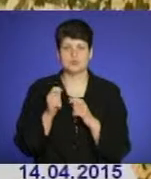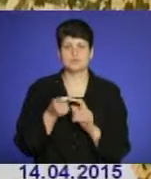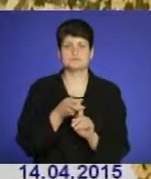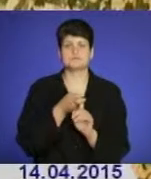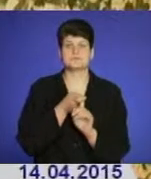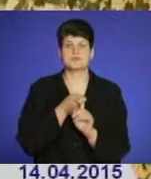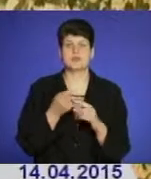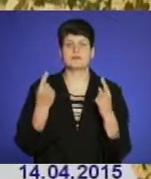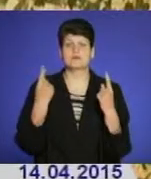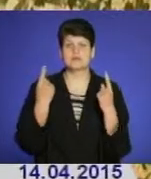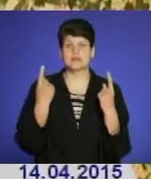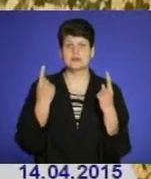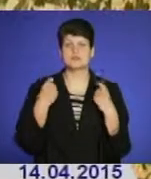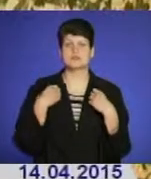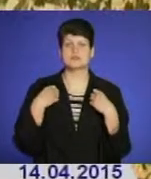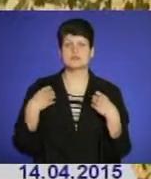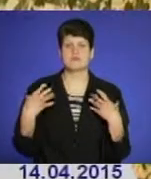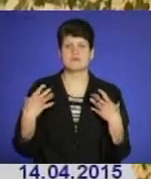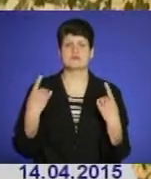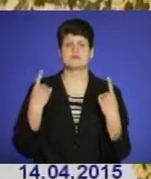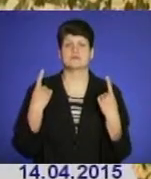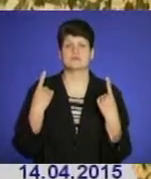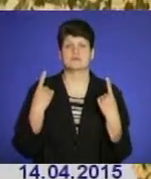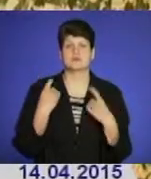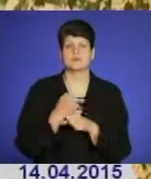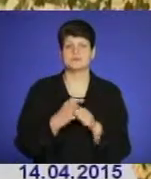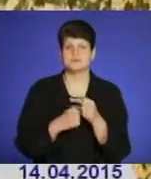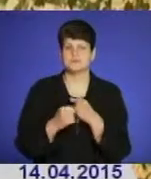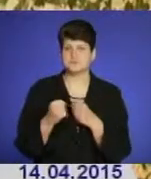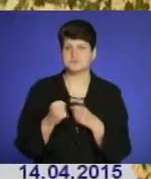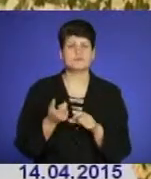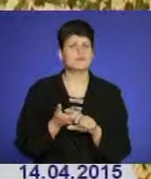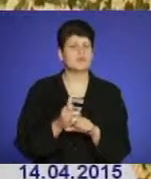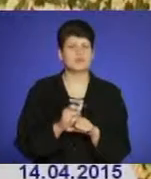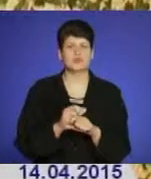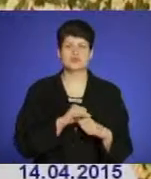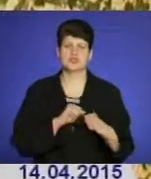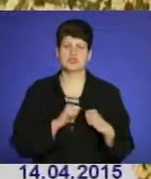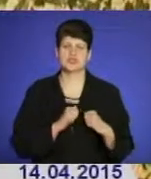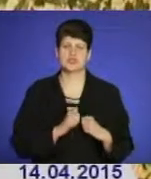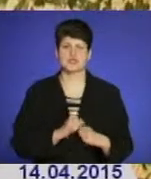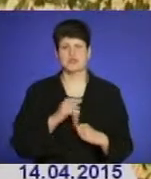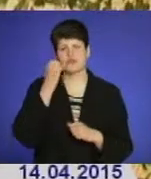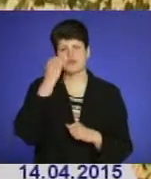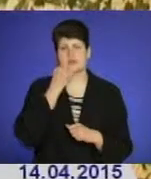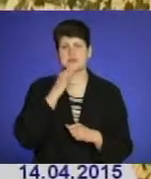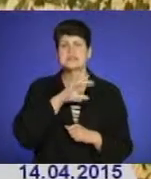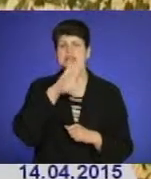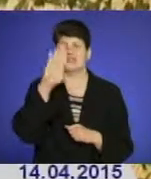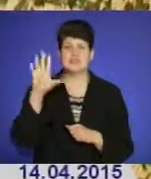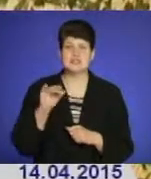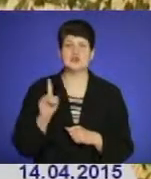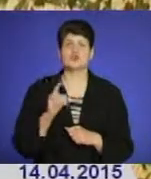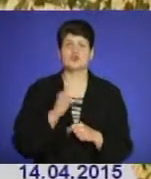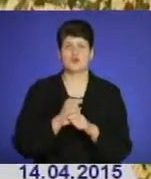до Великого свята, до Великодня. Ми дуже щиро, щиро вдячні вам за все, що ви для нас